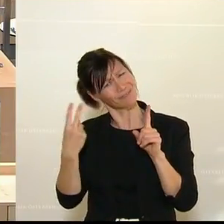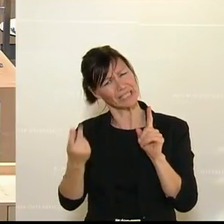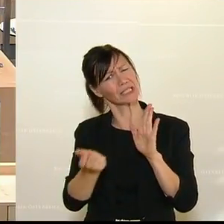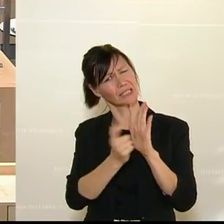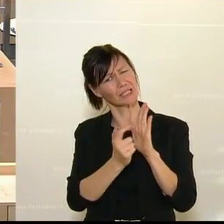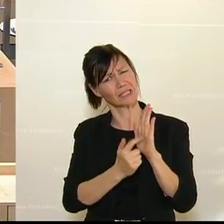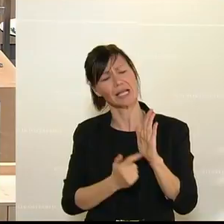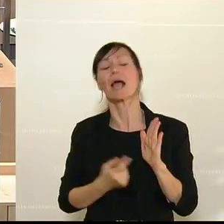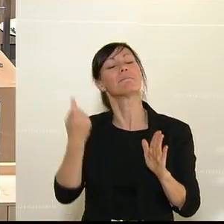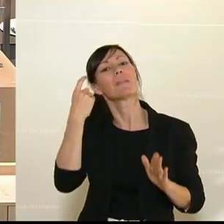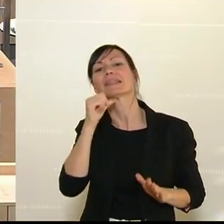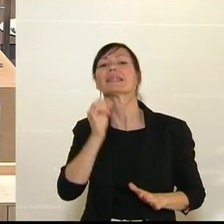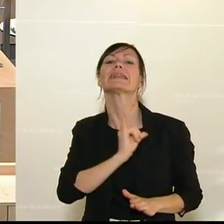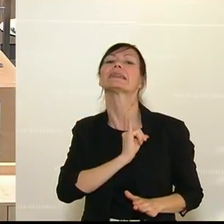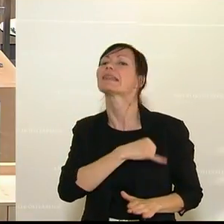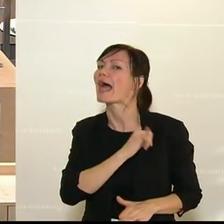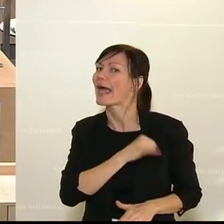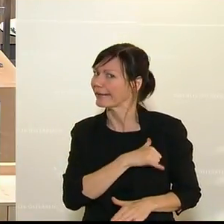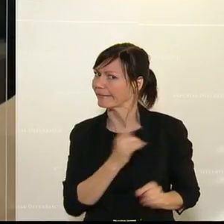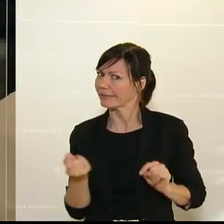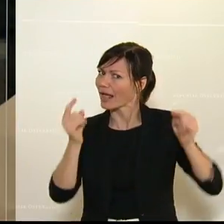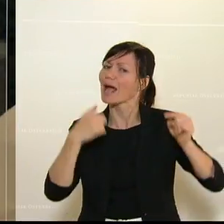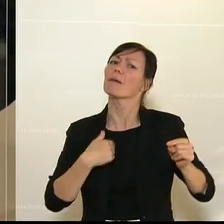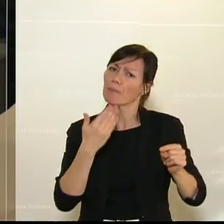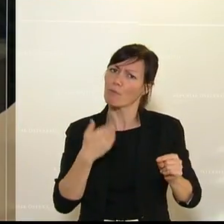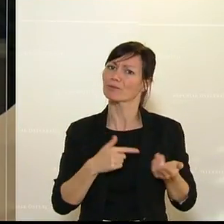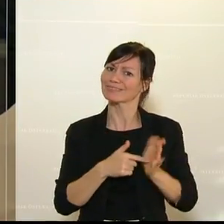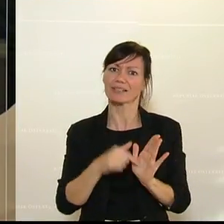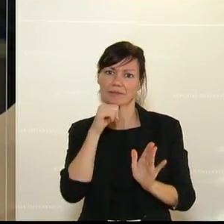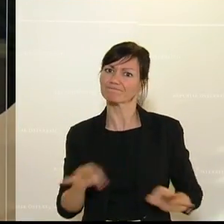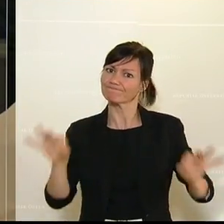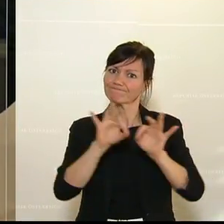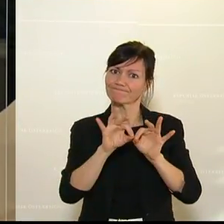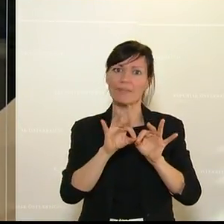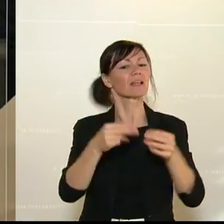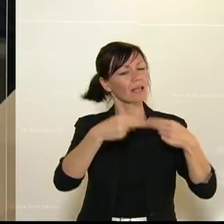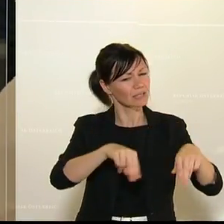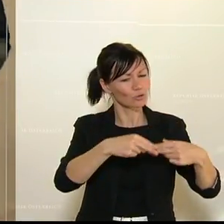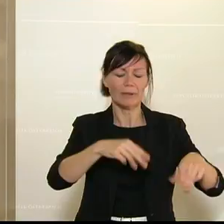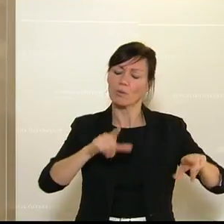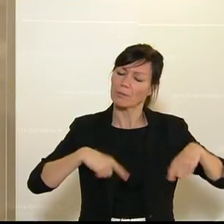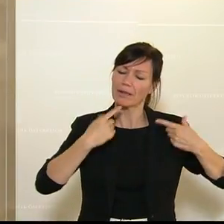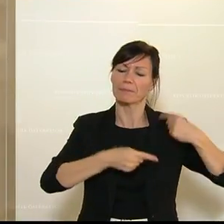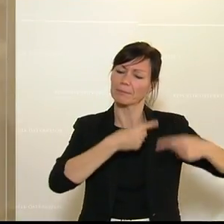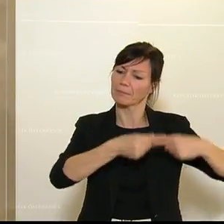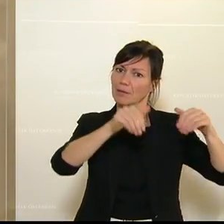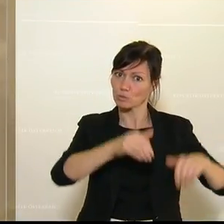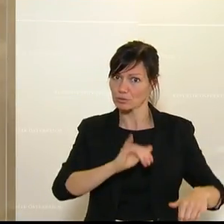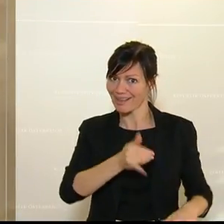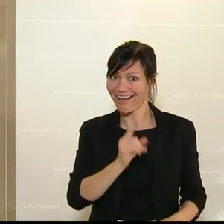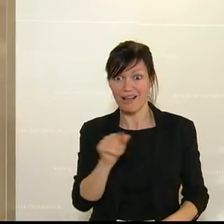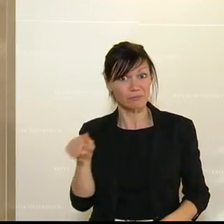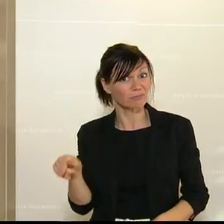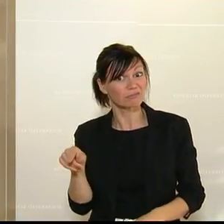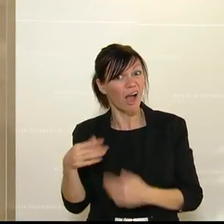sagen, es wird keine Neutdebatte in der Frage entstehen. Es muss natürlich das Überleben der Gastronomie gesichert sein, aber es kann auch nicht sein, dass Menschen